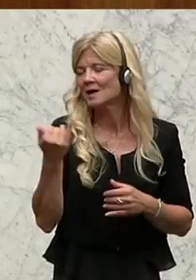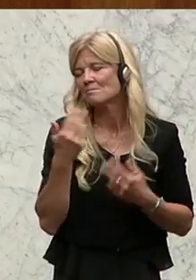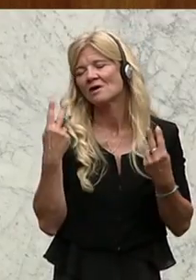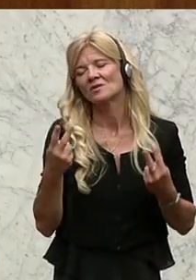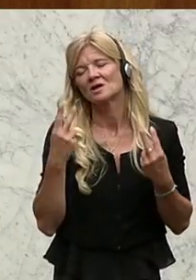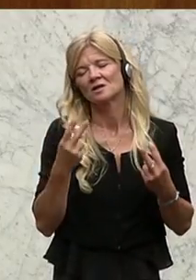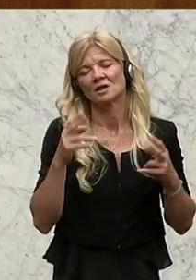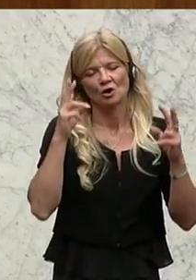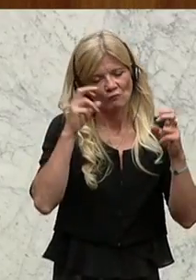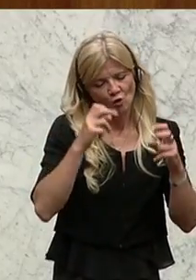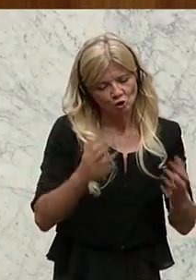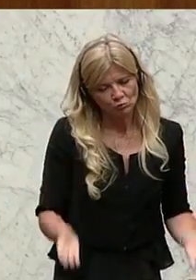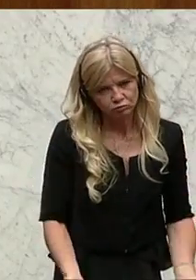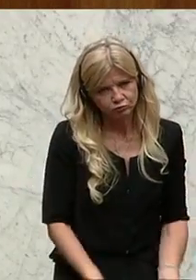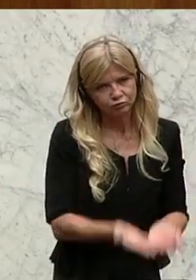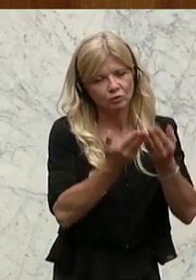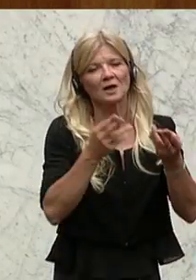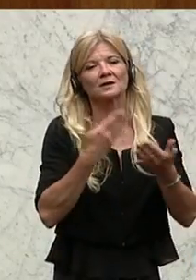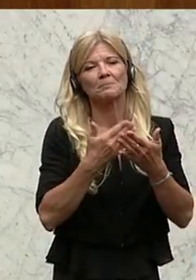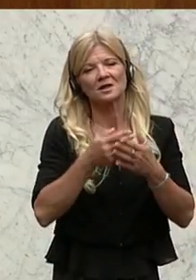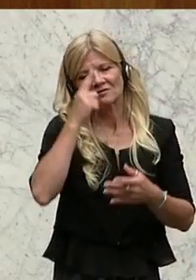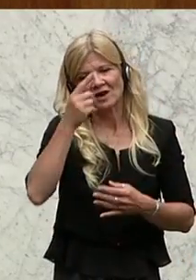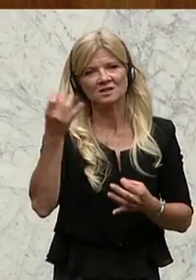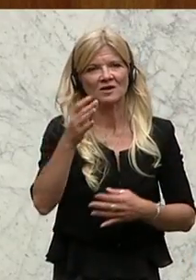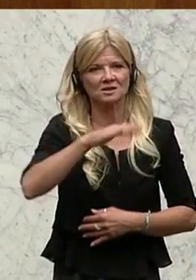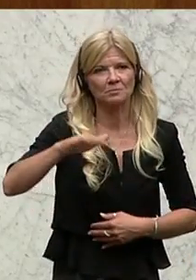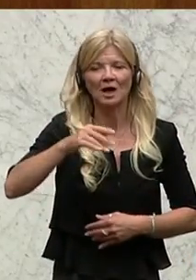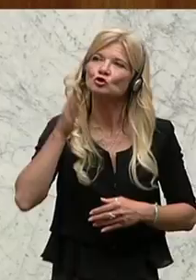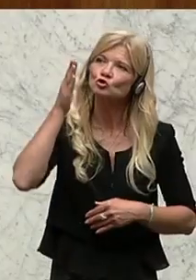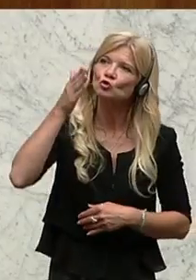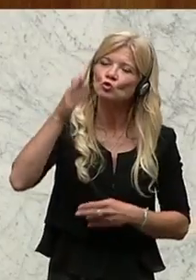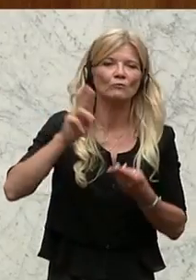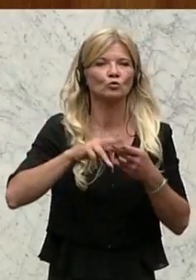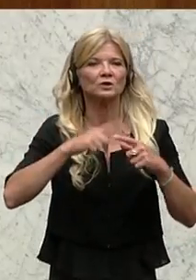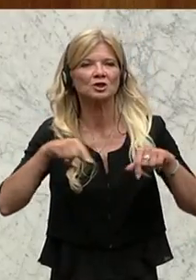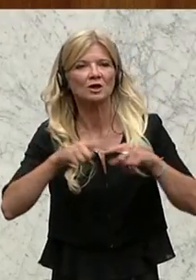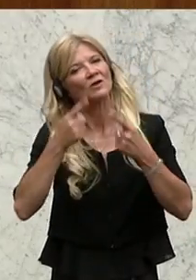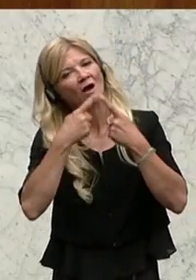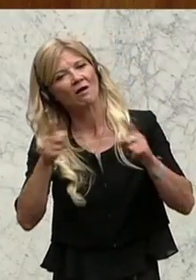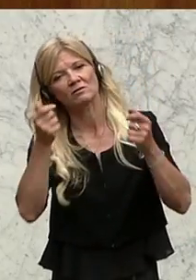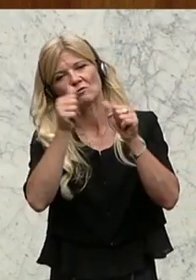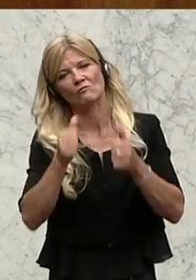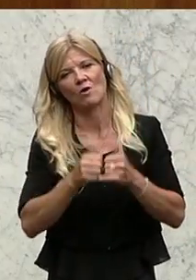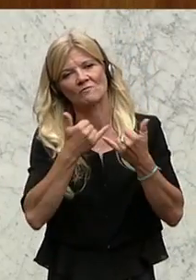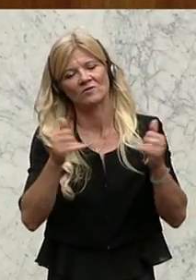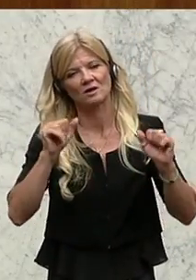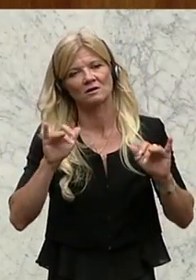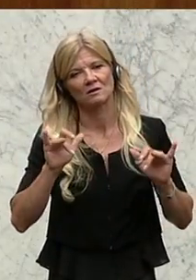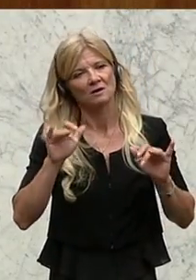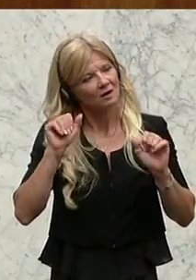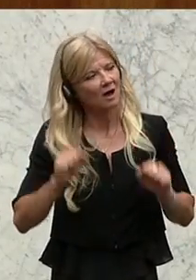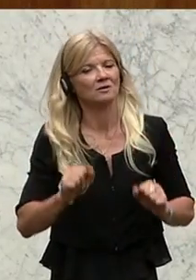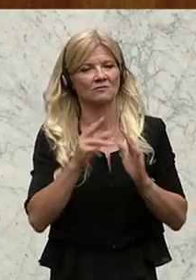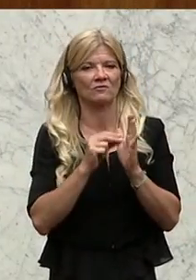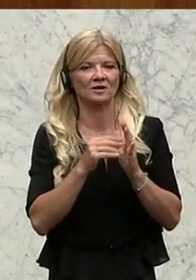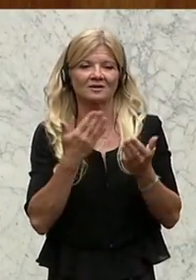wissen, in welchen Bereichen wir vielleicht für die Zukunft und für unsere Gesellschaft andere Formen der Anwendung finden können. Und deswegen wollen wir auch